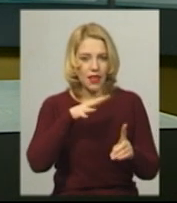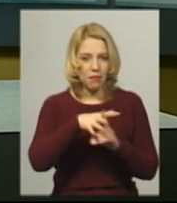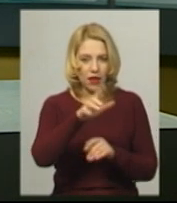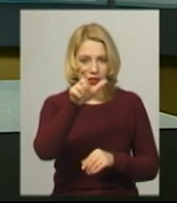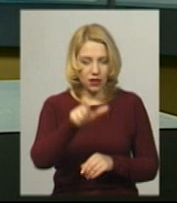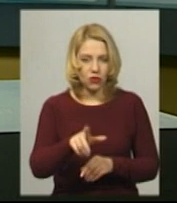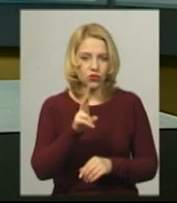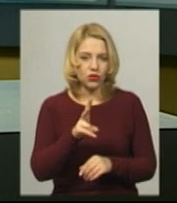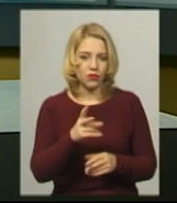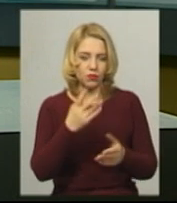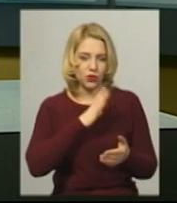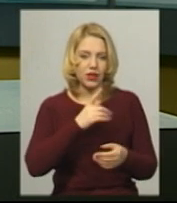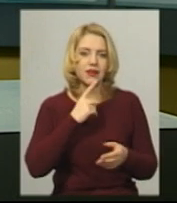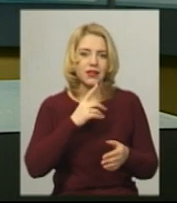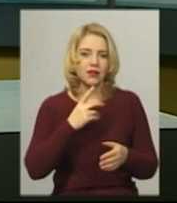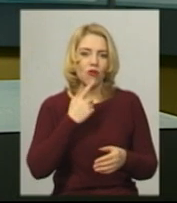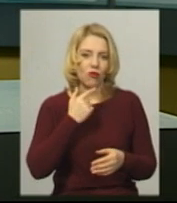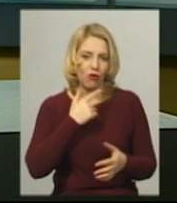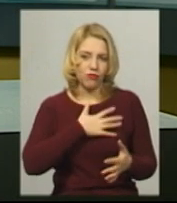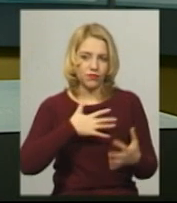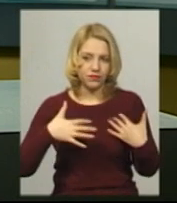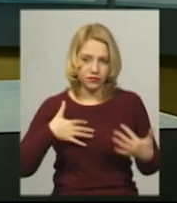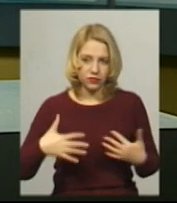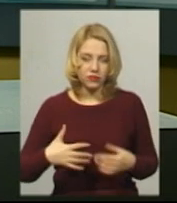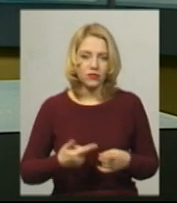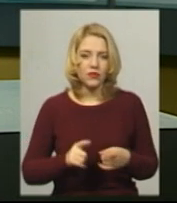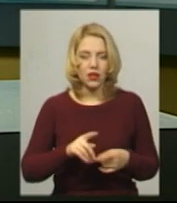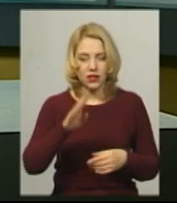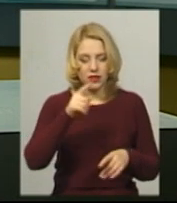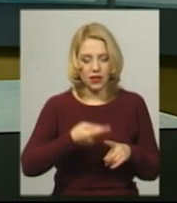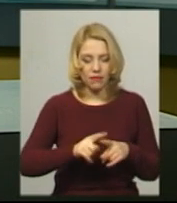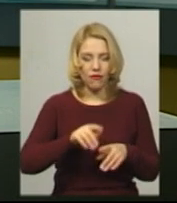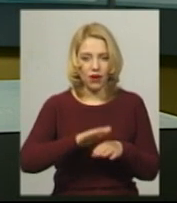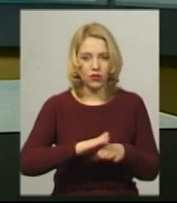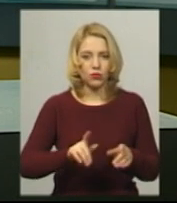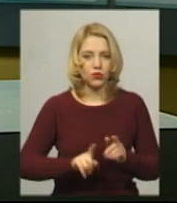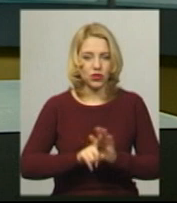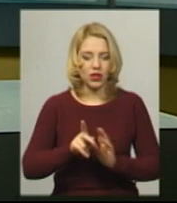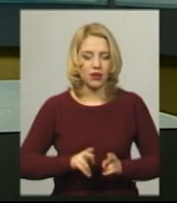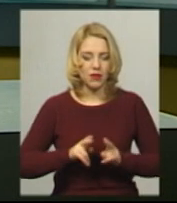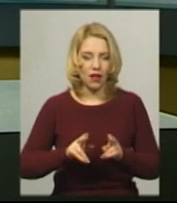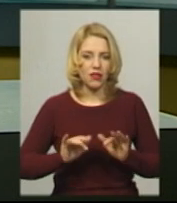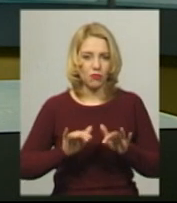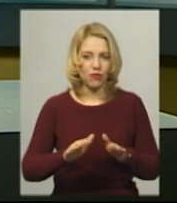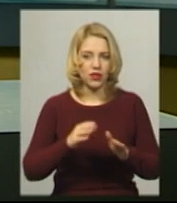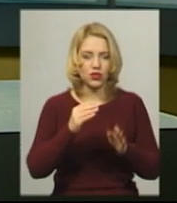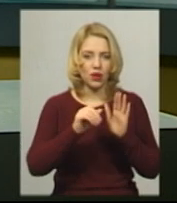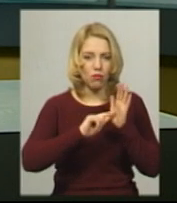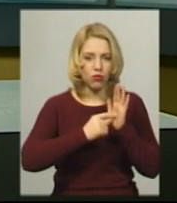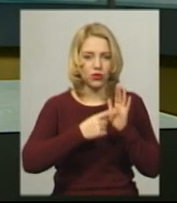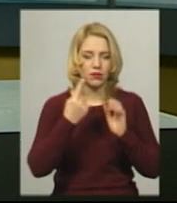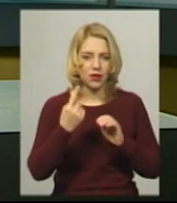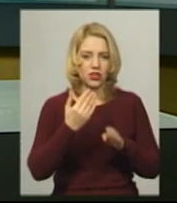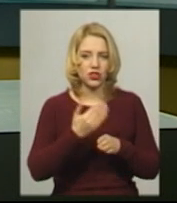Травмованих ушпиталили до Кам'янець-Подільської міської лікарні. За даним фактом відкрито кримінальне провадження за пунктом першим частиною